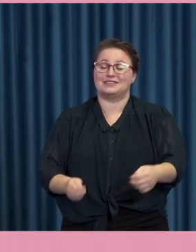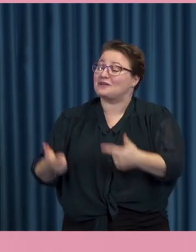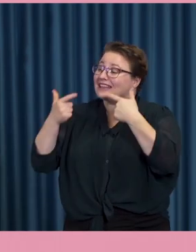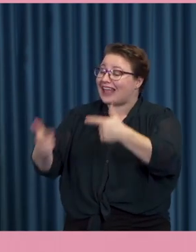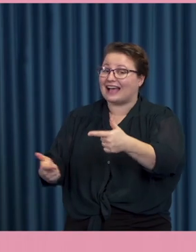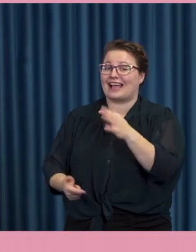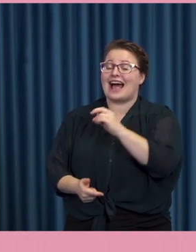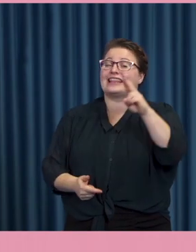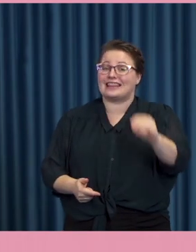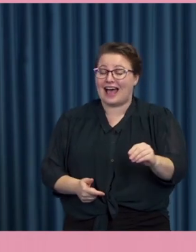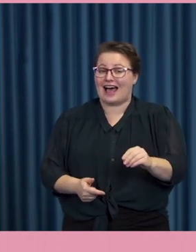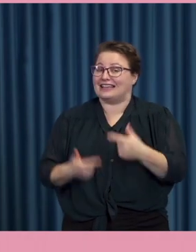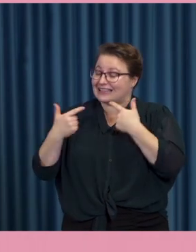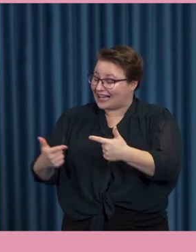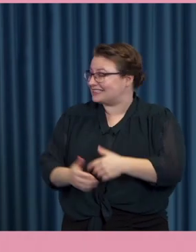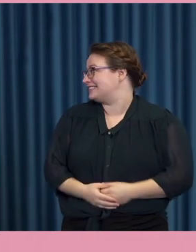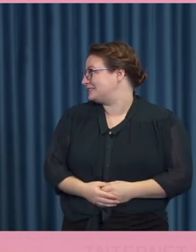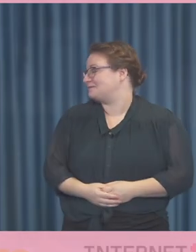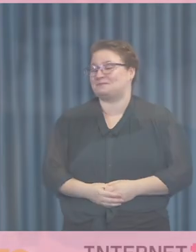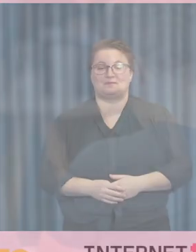för att du kom hit och gjorde oss lite klokare. Tack så mycket. Tack så